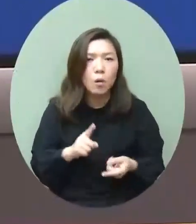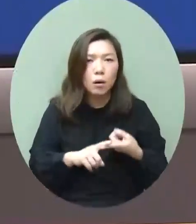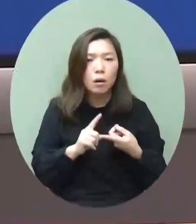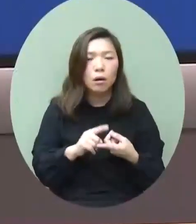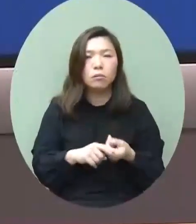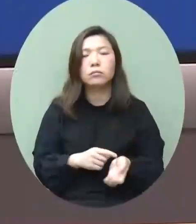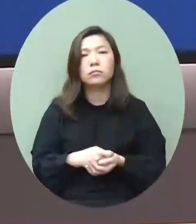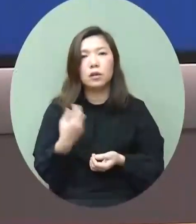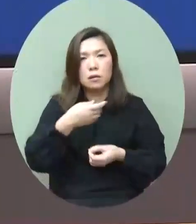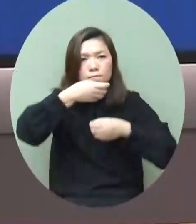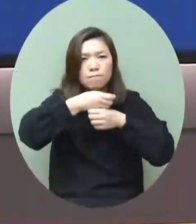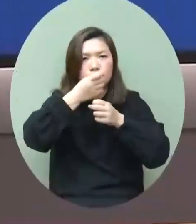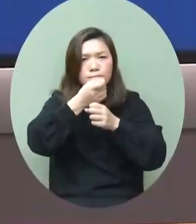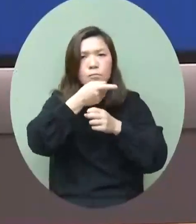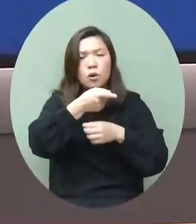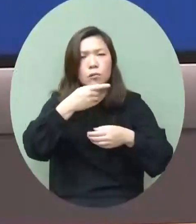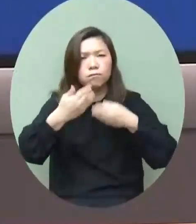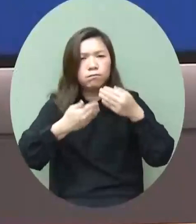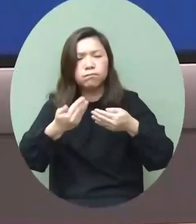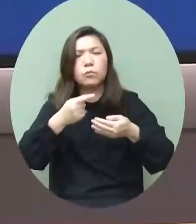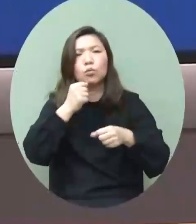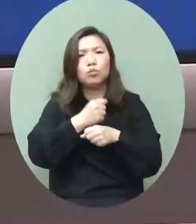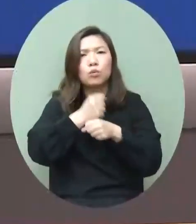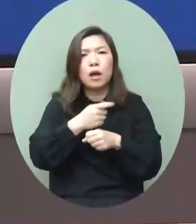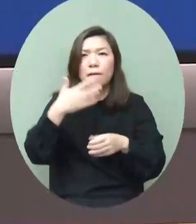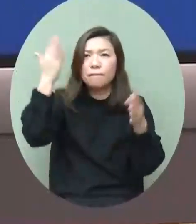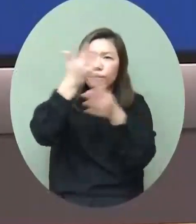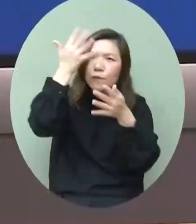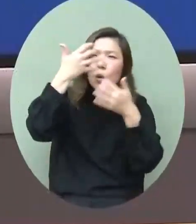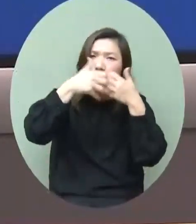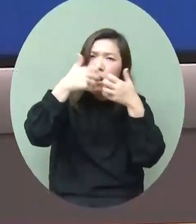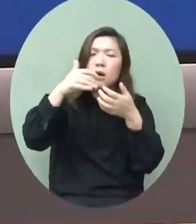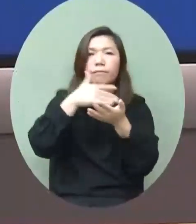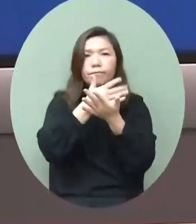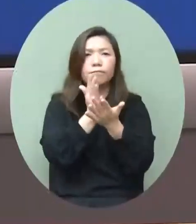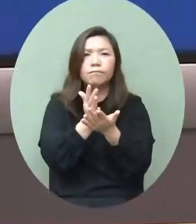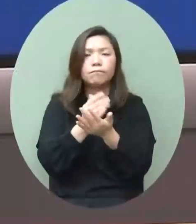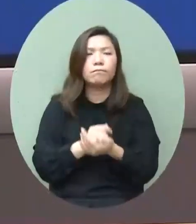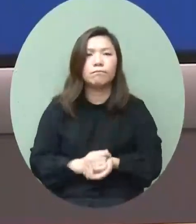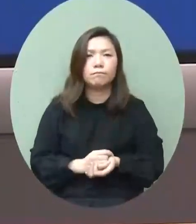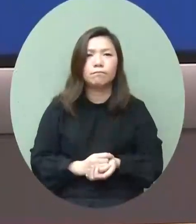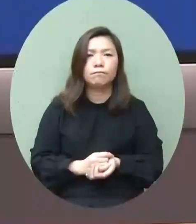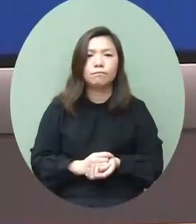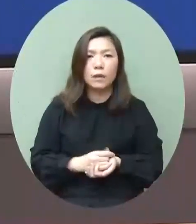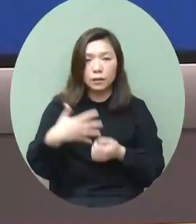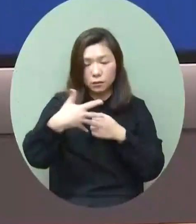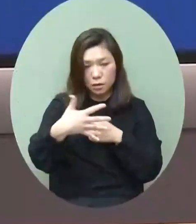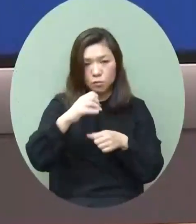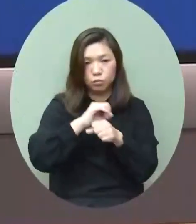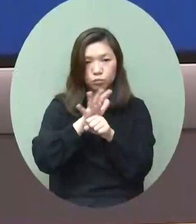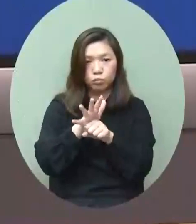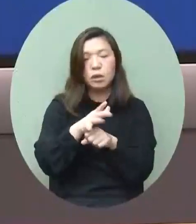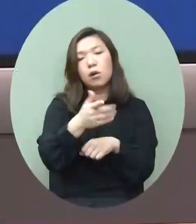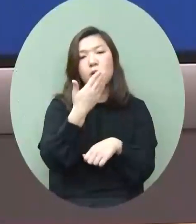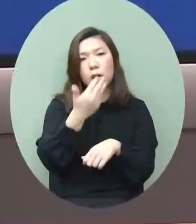以及檢視的工作以至到通風系統諸如此類所以在第五波疫情沒錯